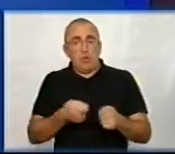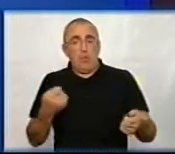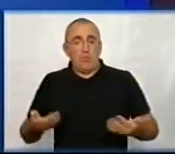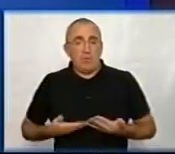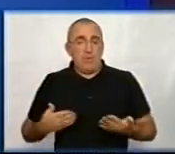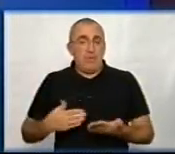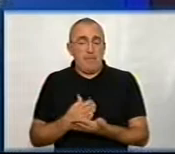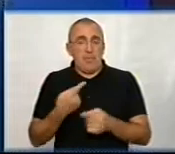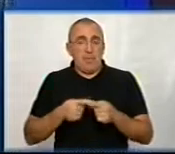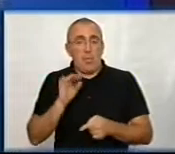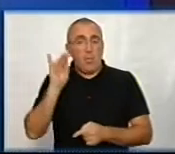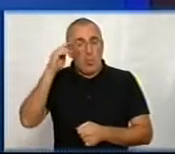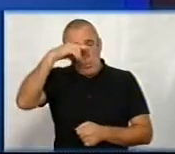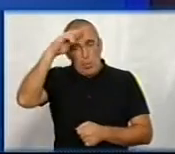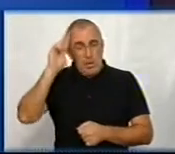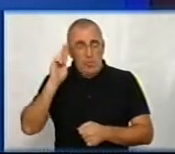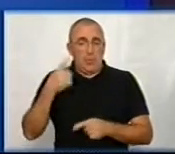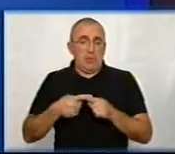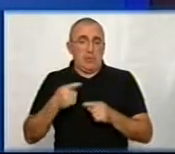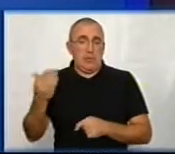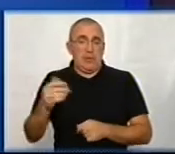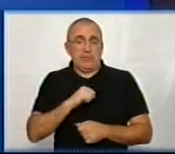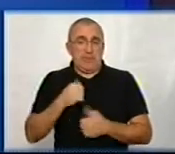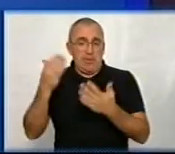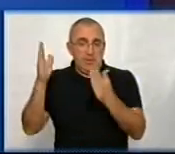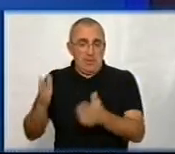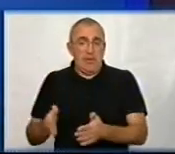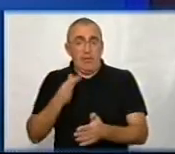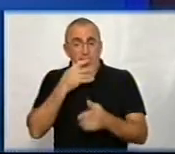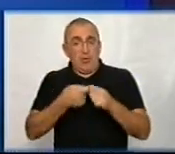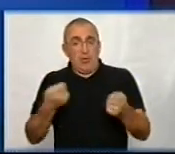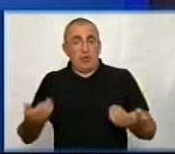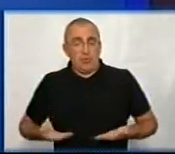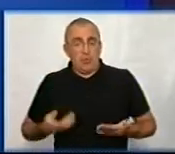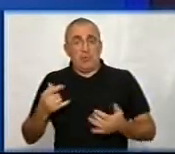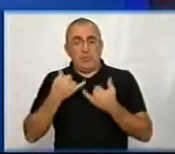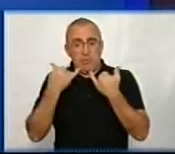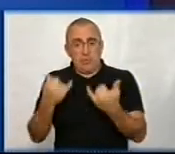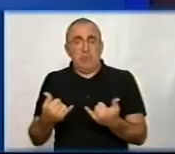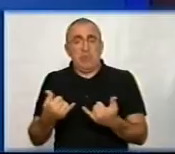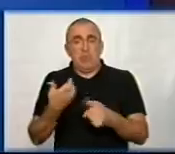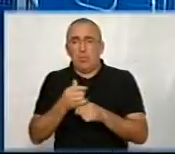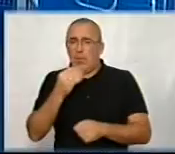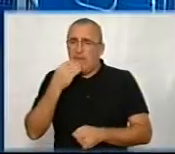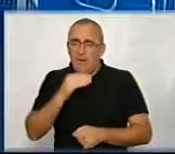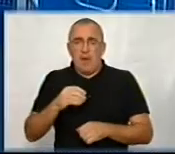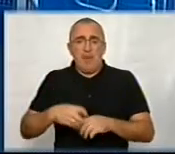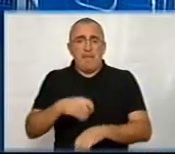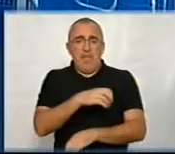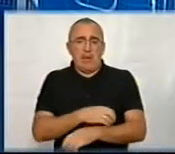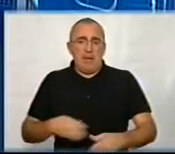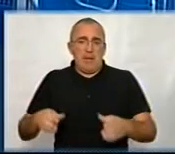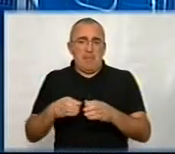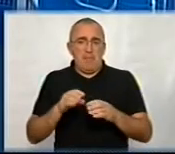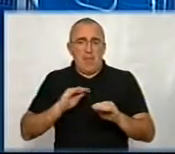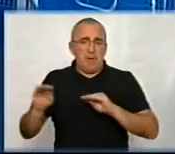нашої політики, це Юлія Тимошенко, так, і її саме оце тривале життя в політиці, вона забезпечена саме дуже ефективною партійною мережею.